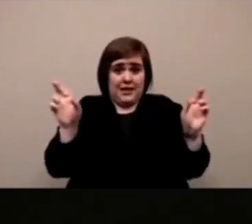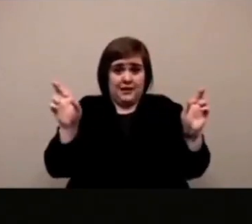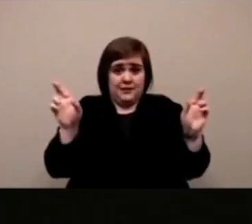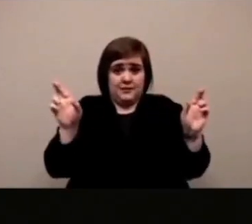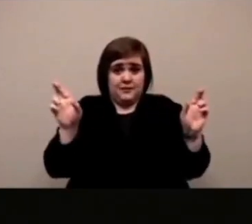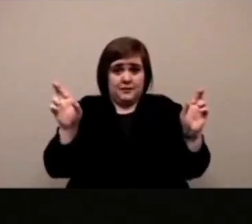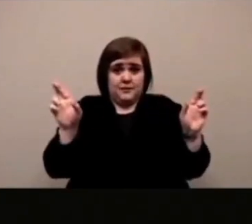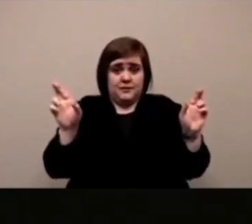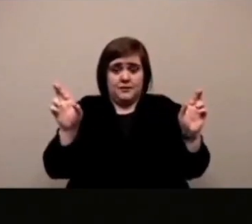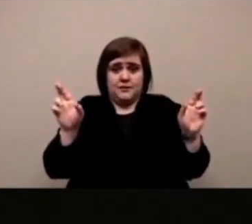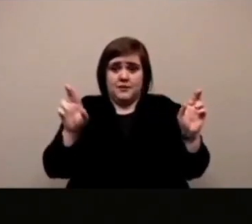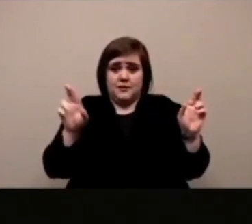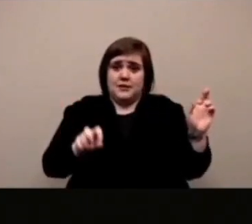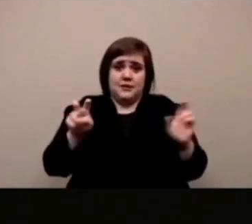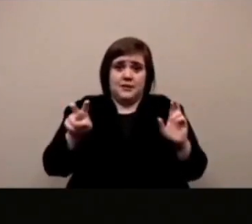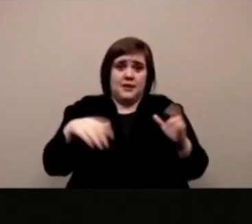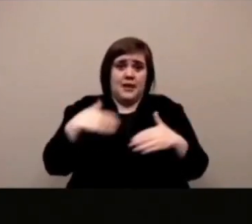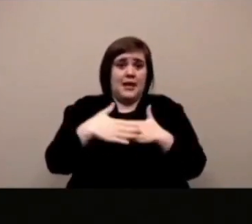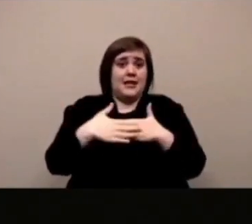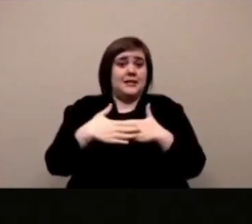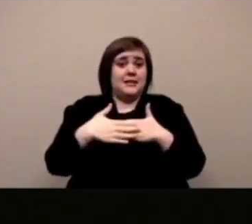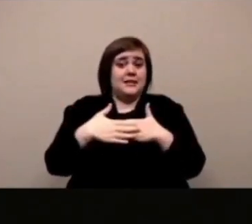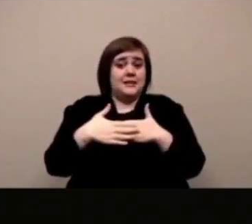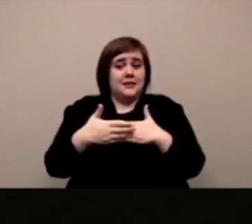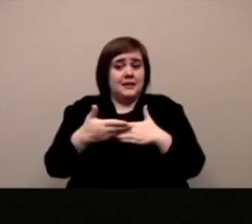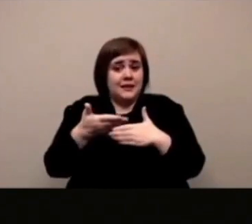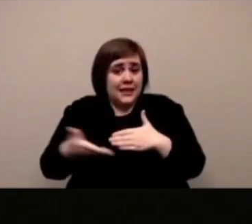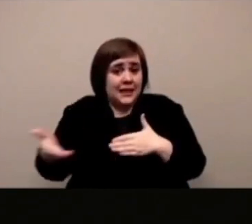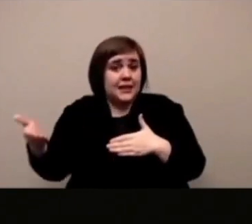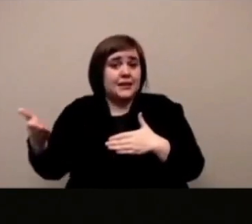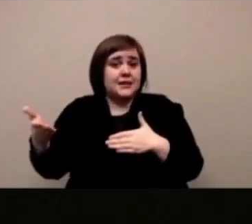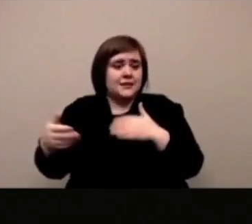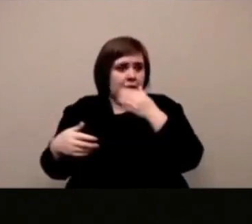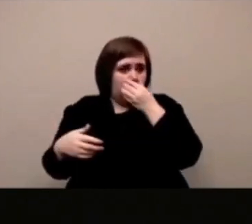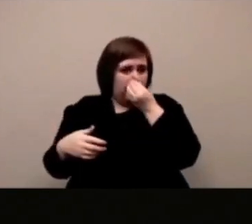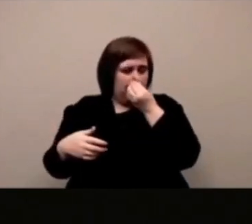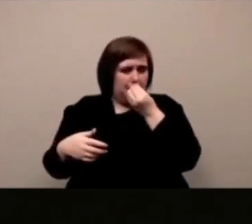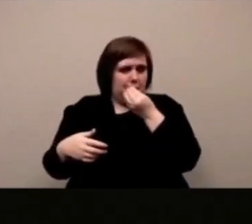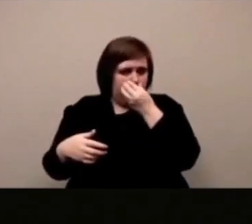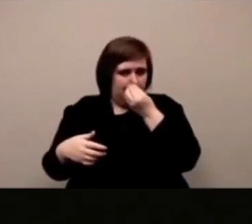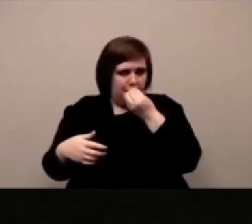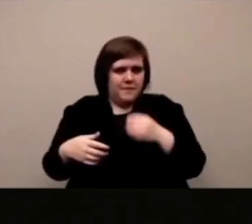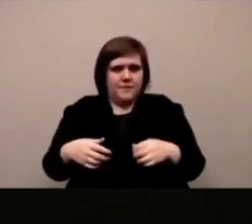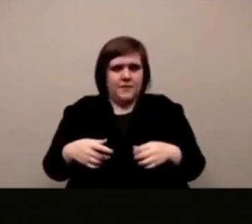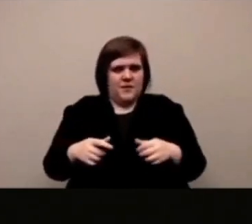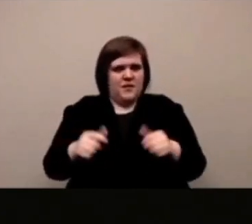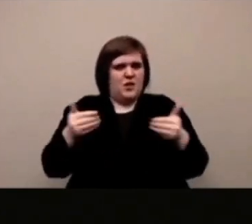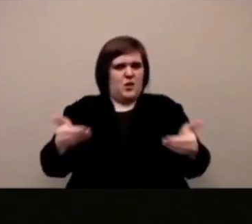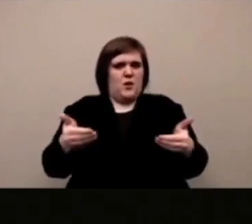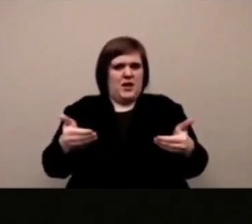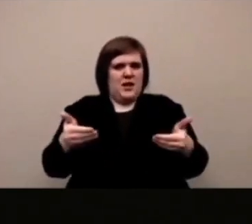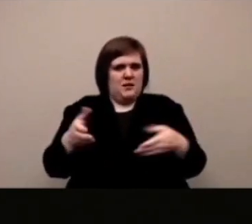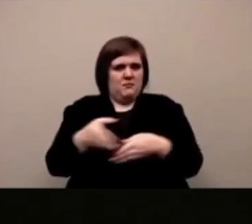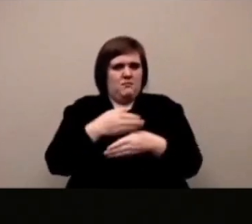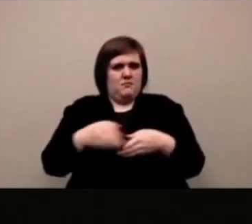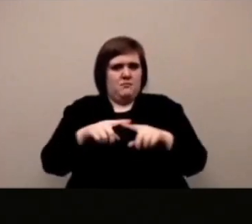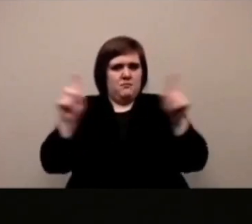che ho finito grazie per questa opportunità e siamo pronti